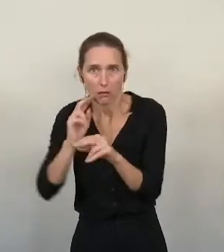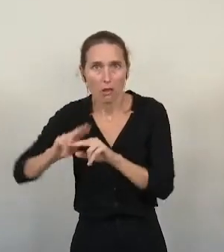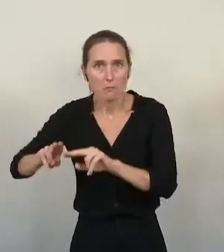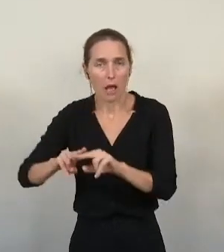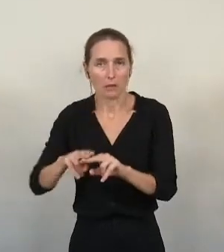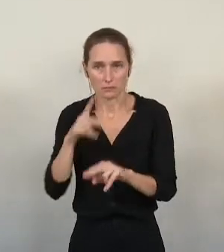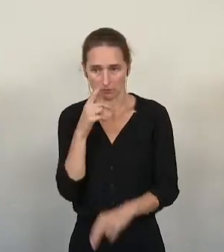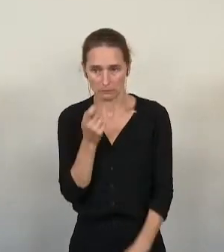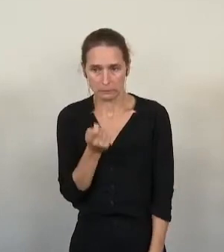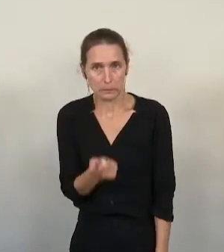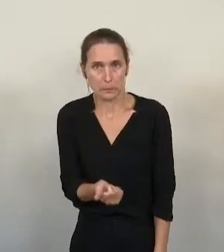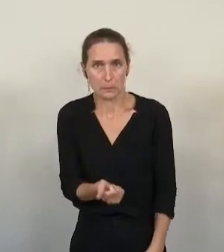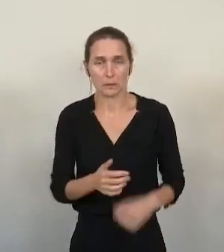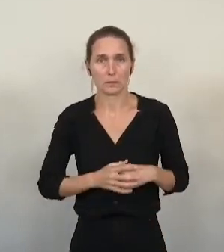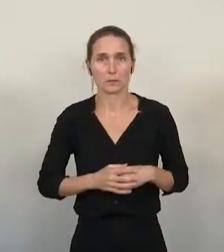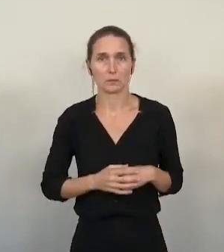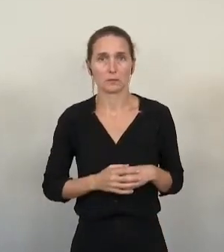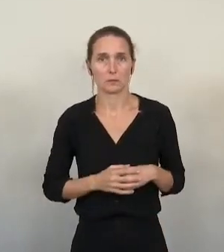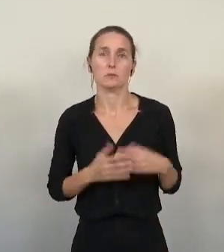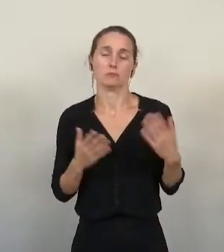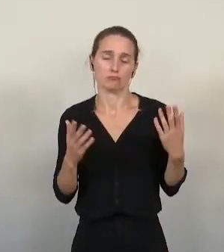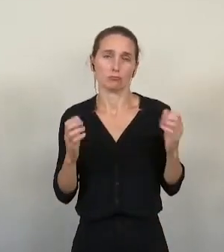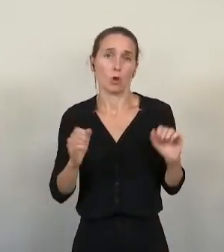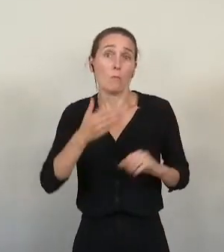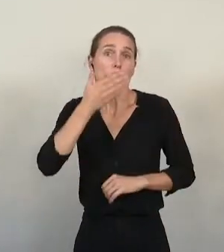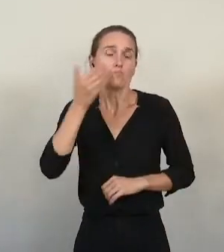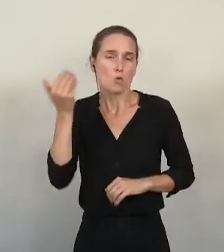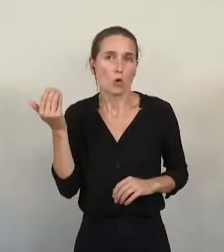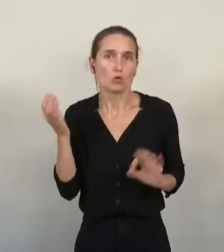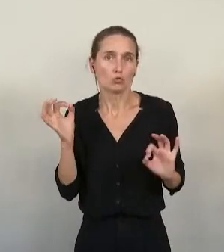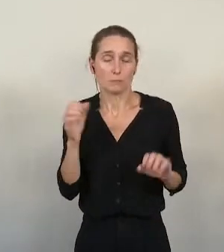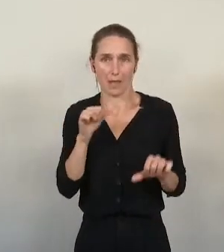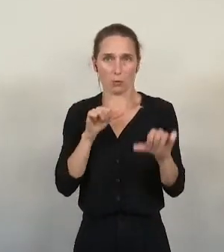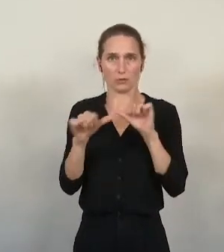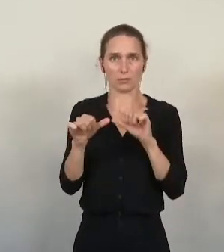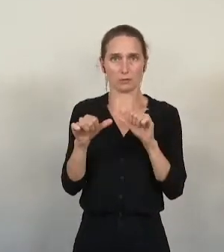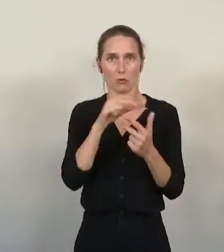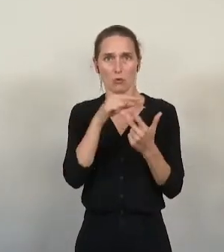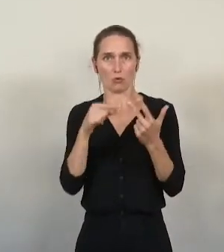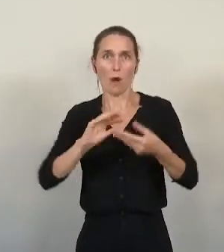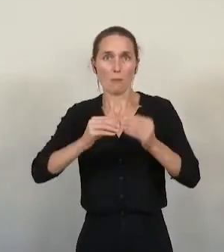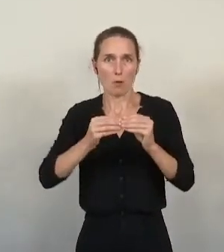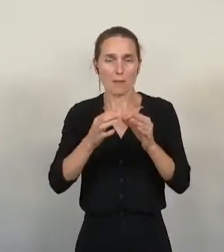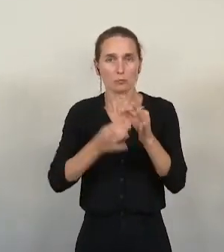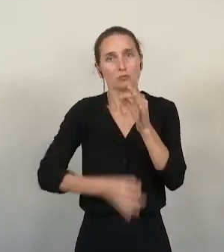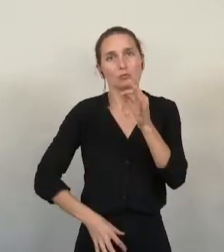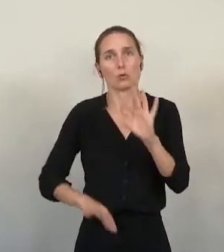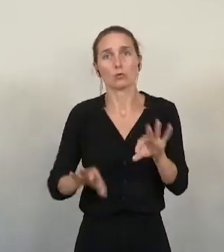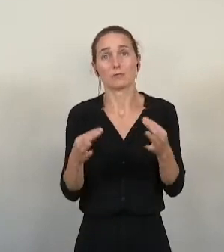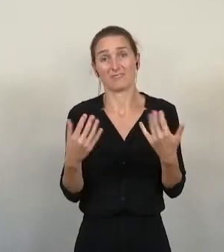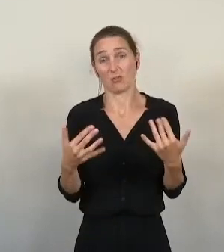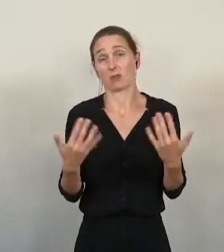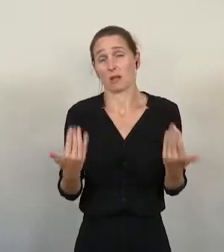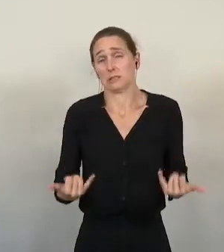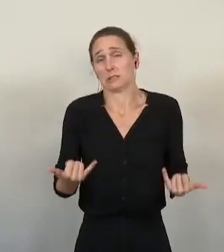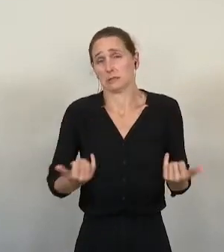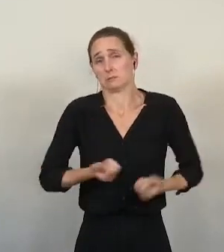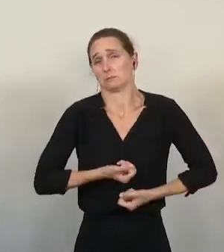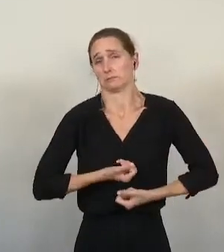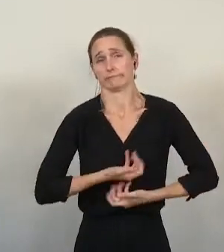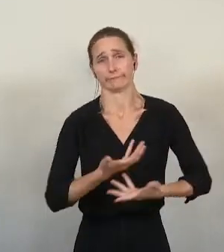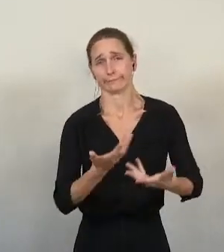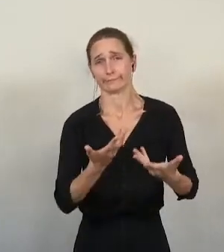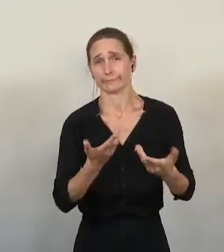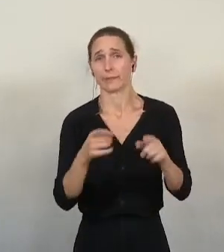conviendrait pour cela de résoudre trois problèmes, que nous avons déjà eu l'occasion d'évoquer ici et en